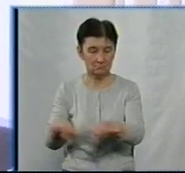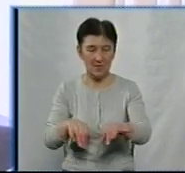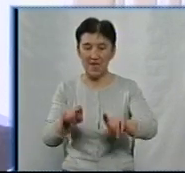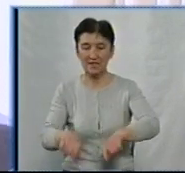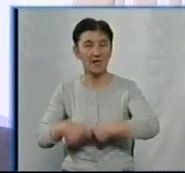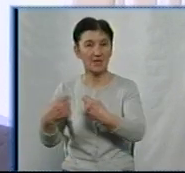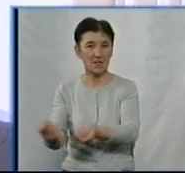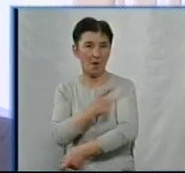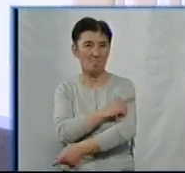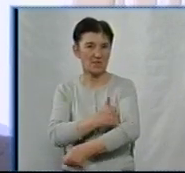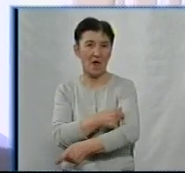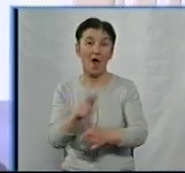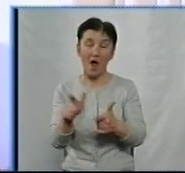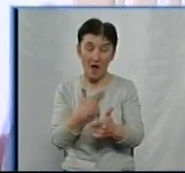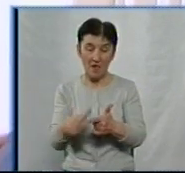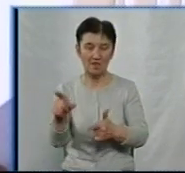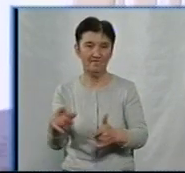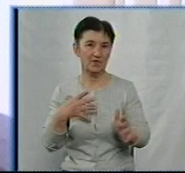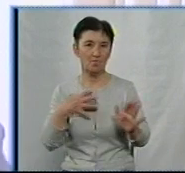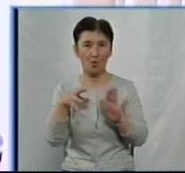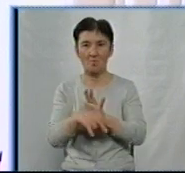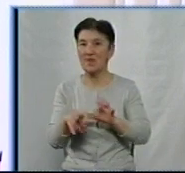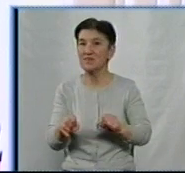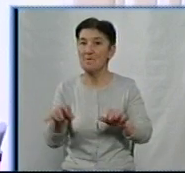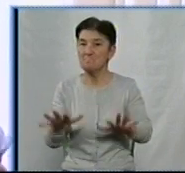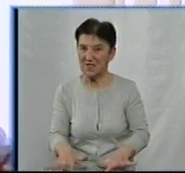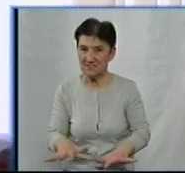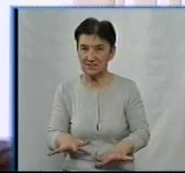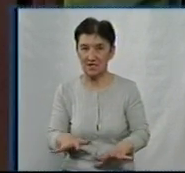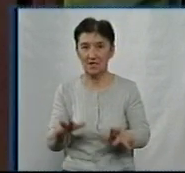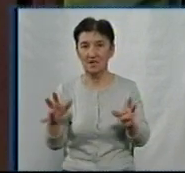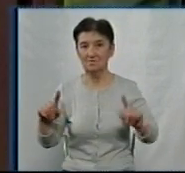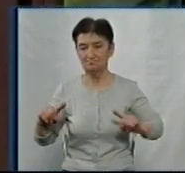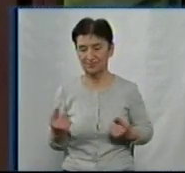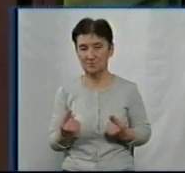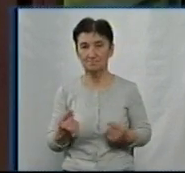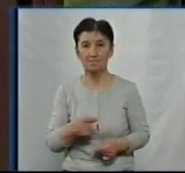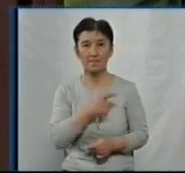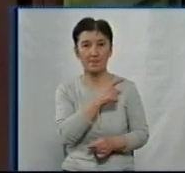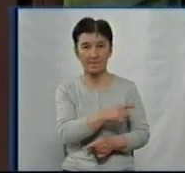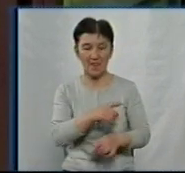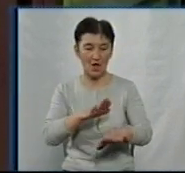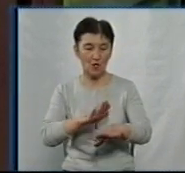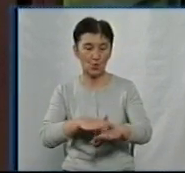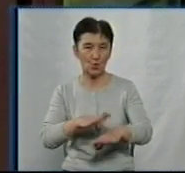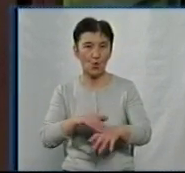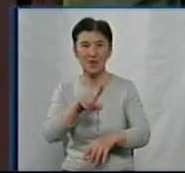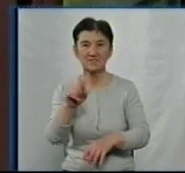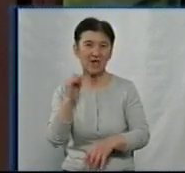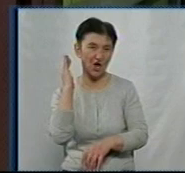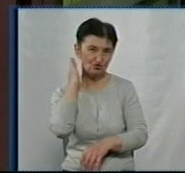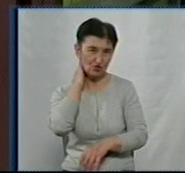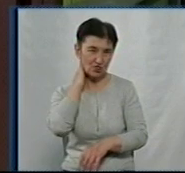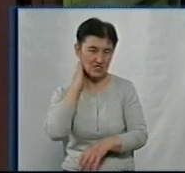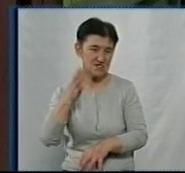допомогу, але він помер на місці зокремлення. За матеріалами слідства, підозрюваний схопив Олександра Собченка рукою за шию і протягом 20